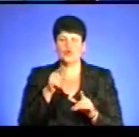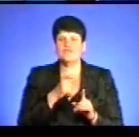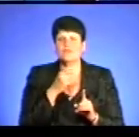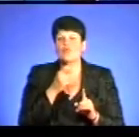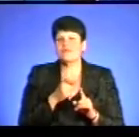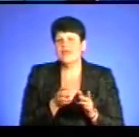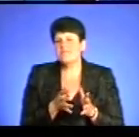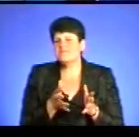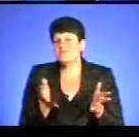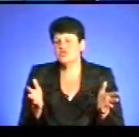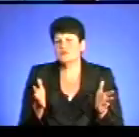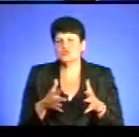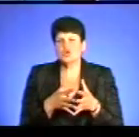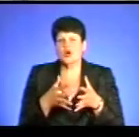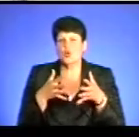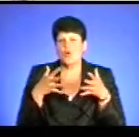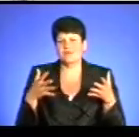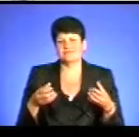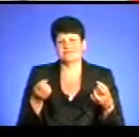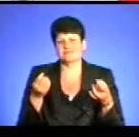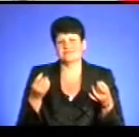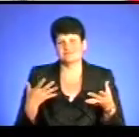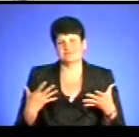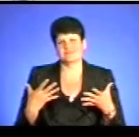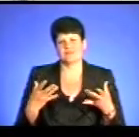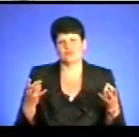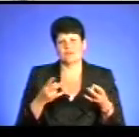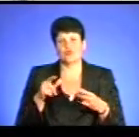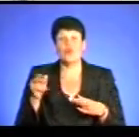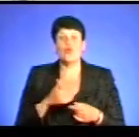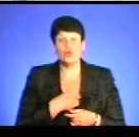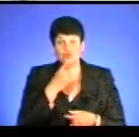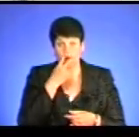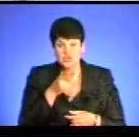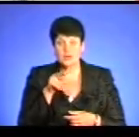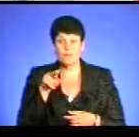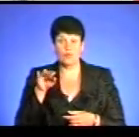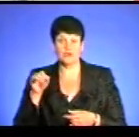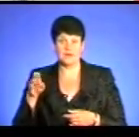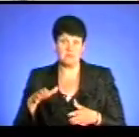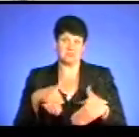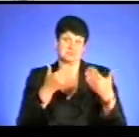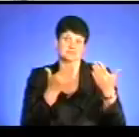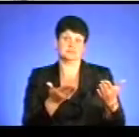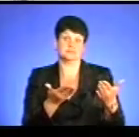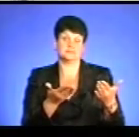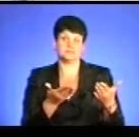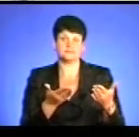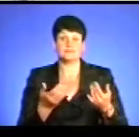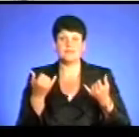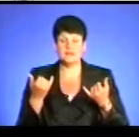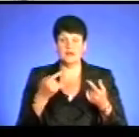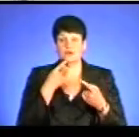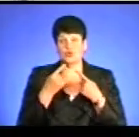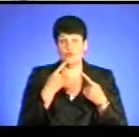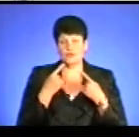більш таким широким, примітивним потребам людей. Вони хочуть бачити Потапа, їм дають Потапа. Так само нам давали концерти про